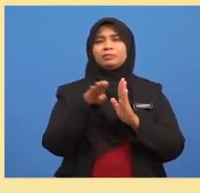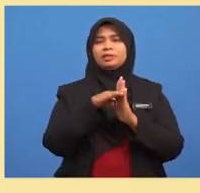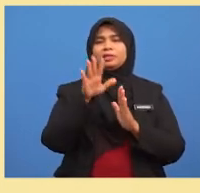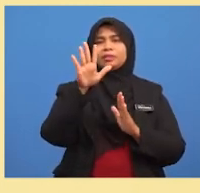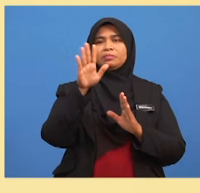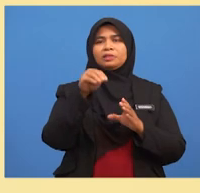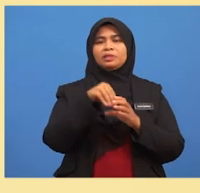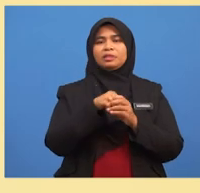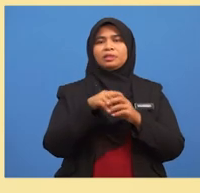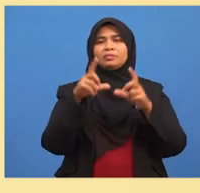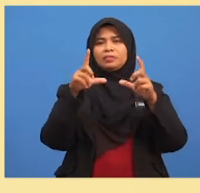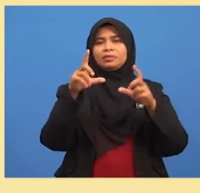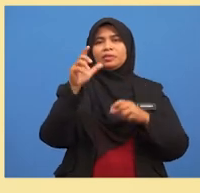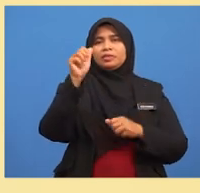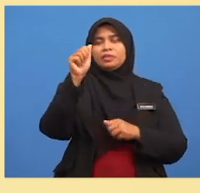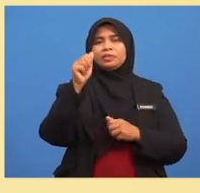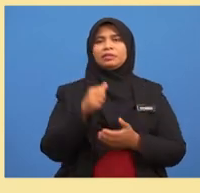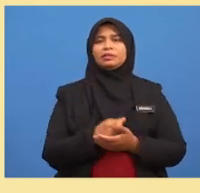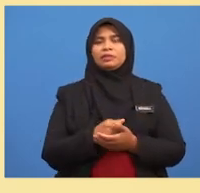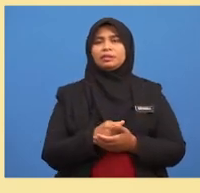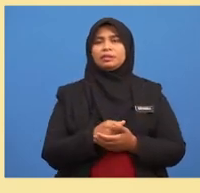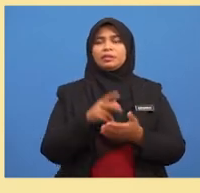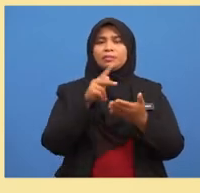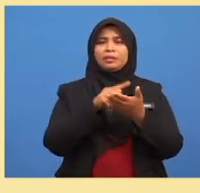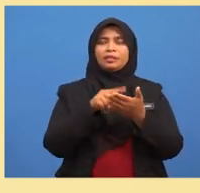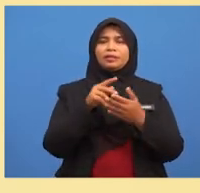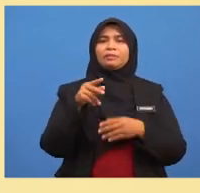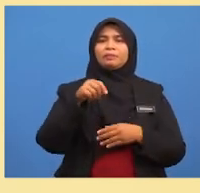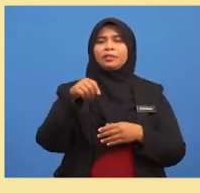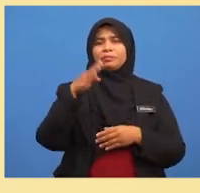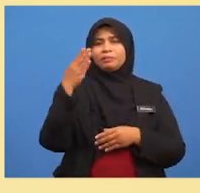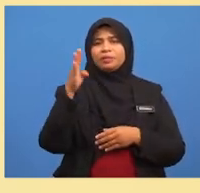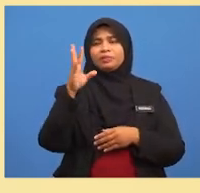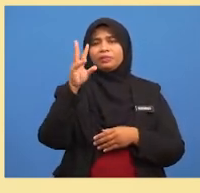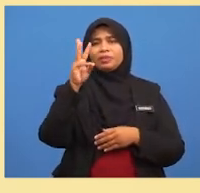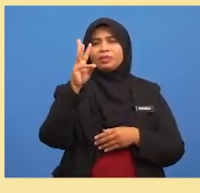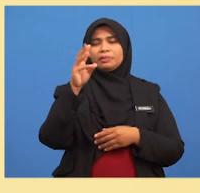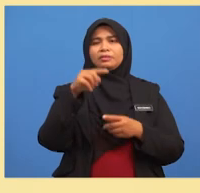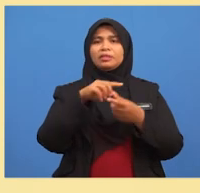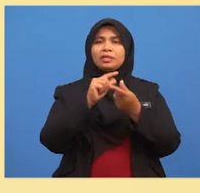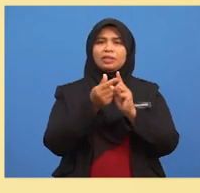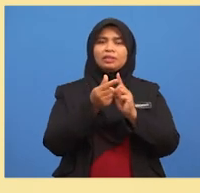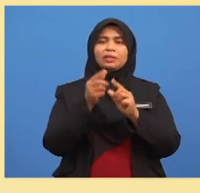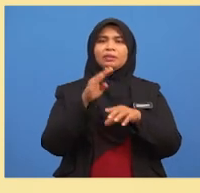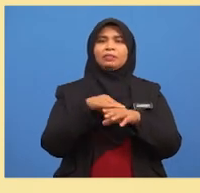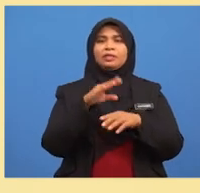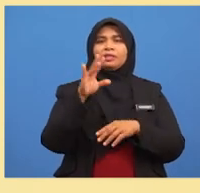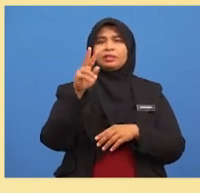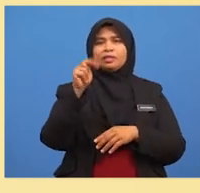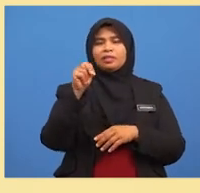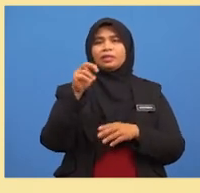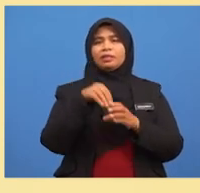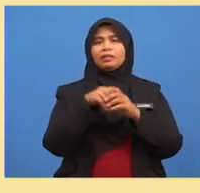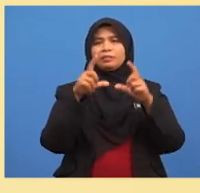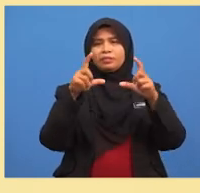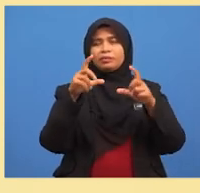P dalam kurungan A Bilangan pen biru 6 diganti pada N dalam kurungan